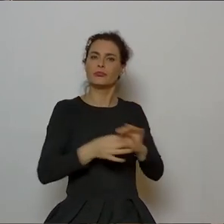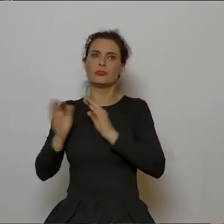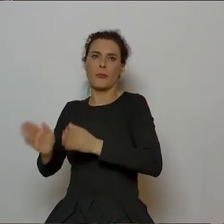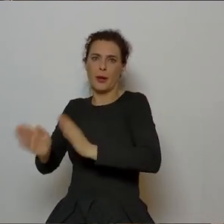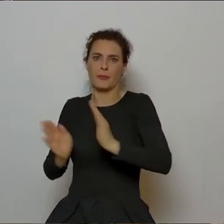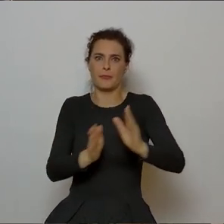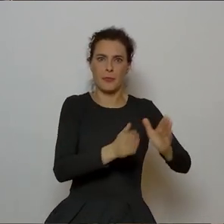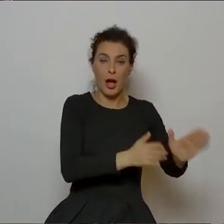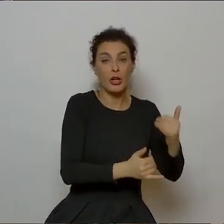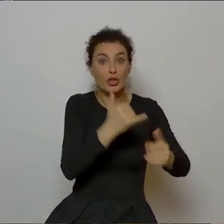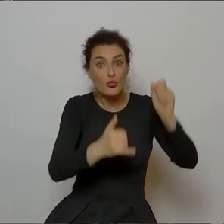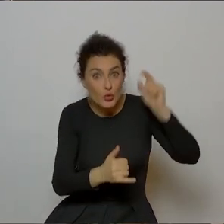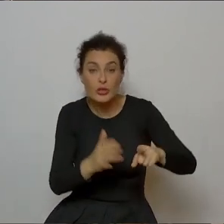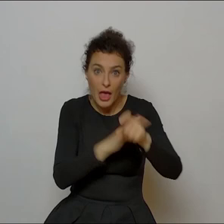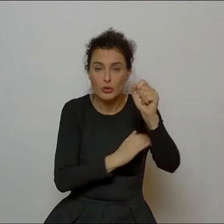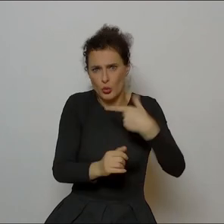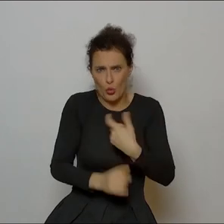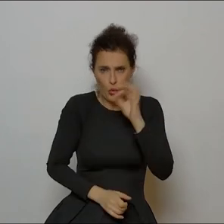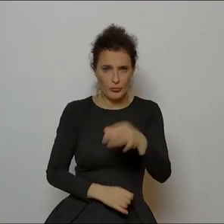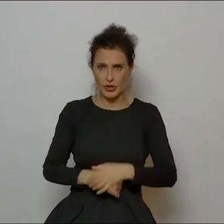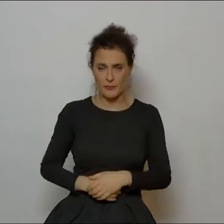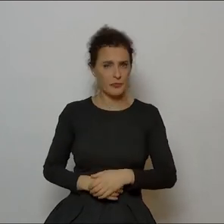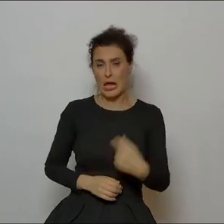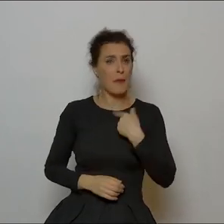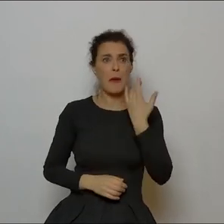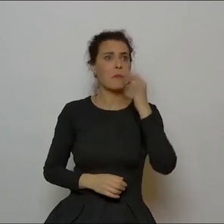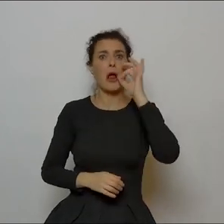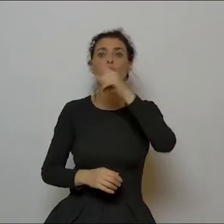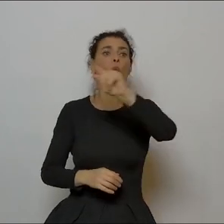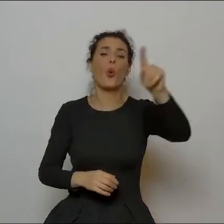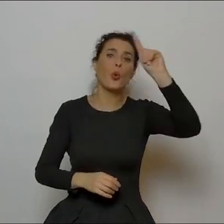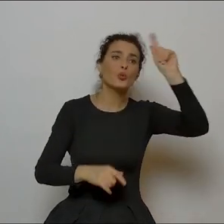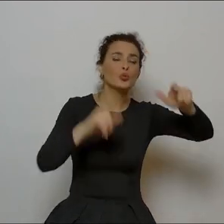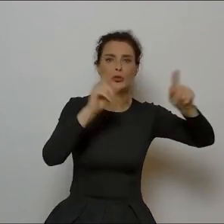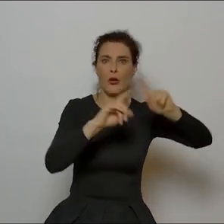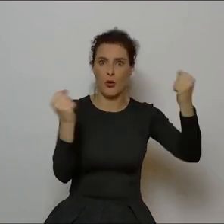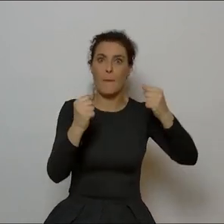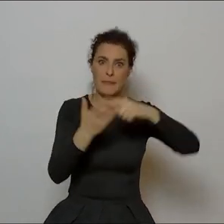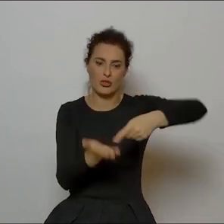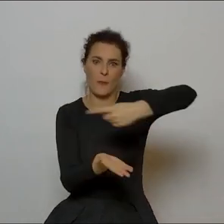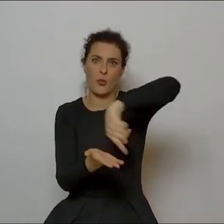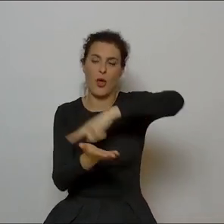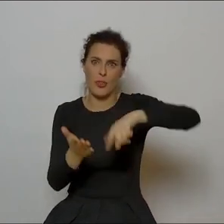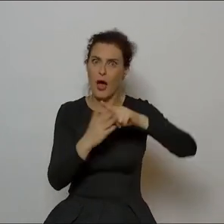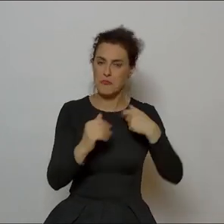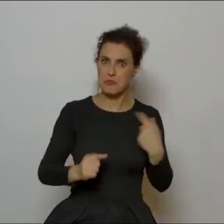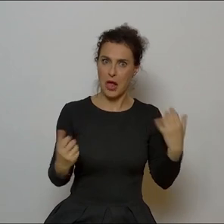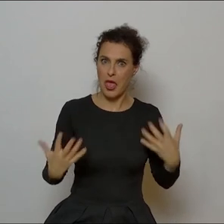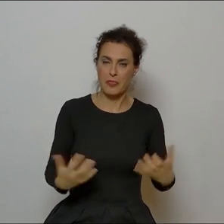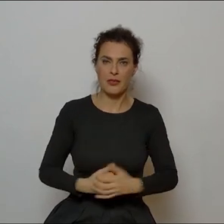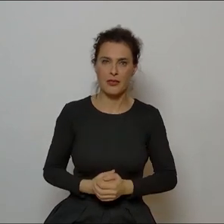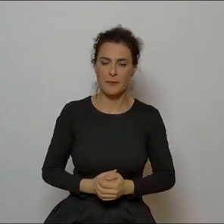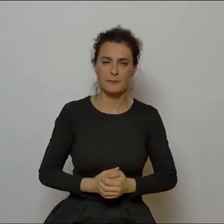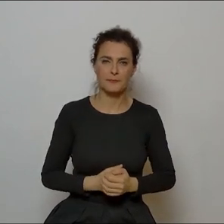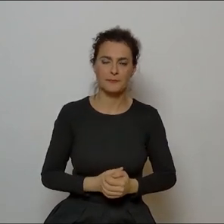takie rzeczy się wydarzają, to dobrze. Ja miałem bardzo dobry odzew na ten koncert, on wyjdzie na płycie, jest tam